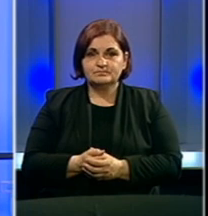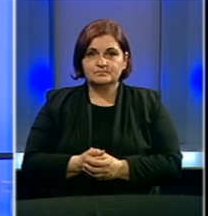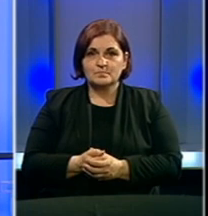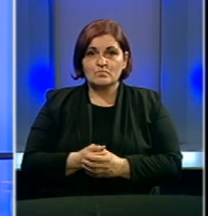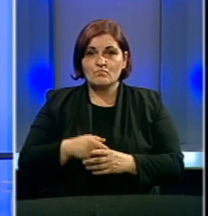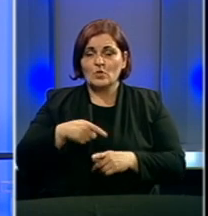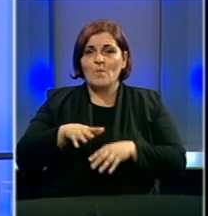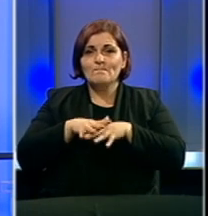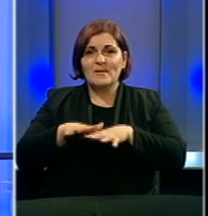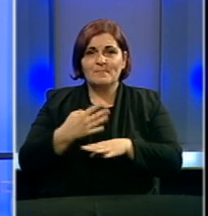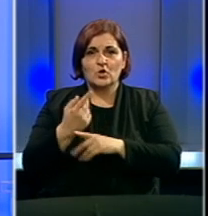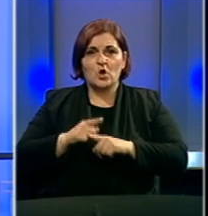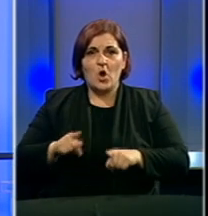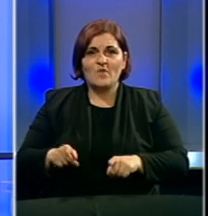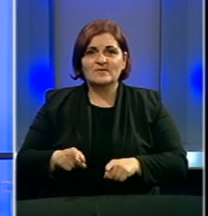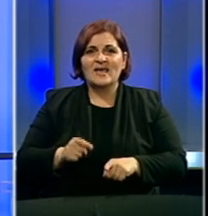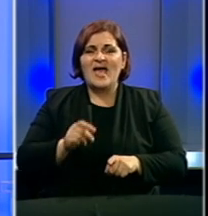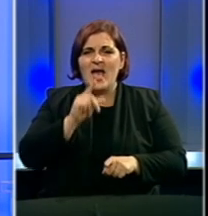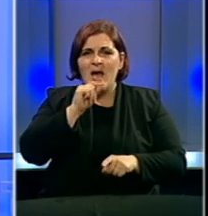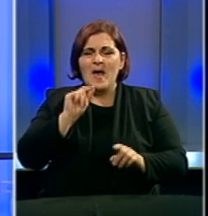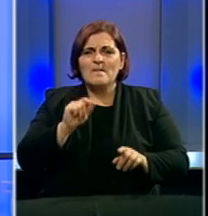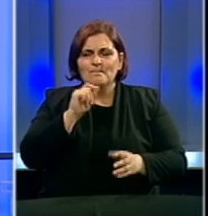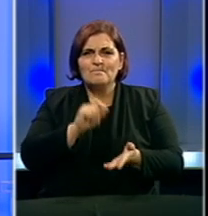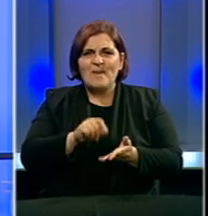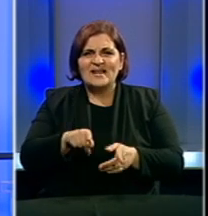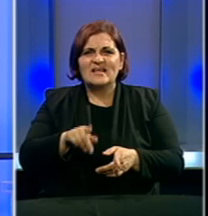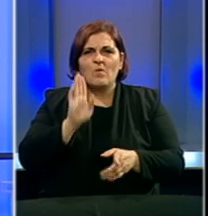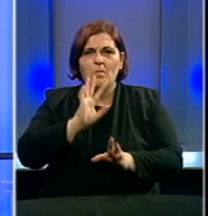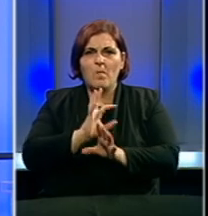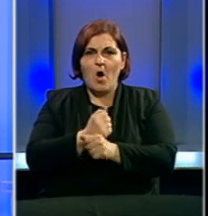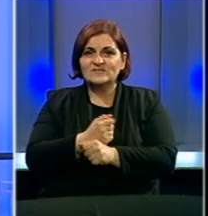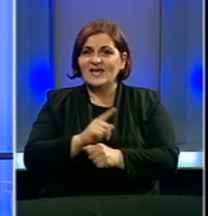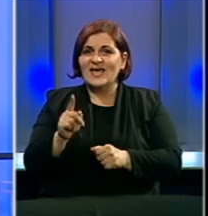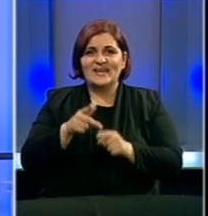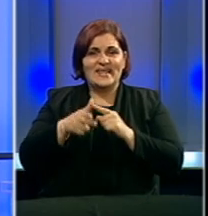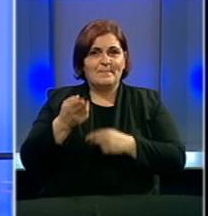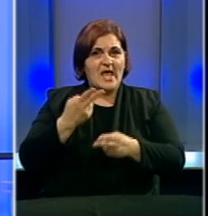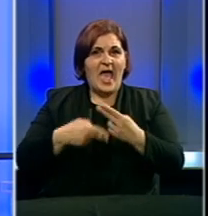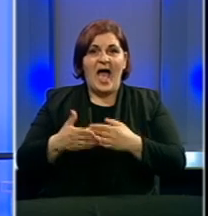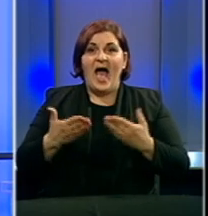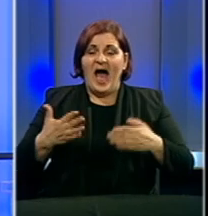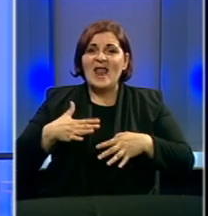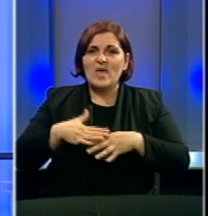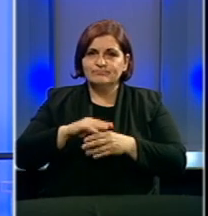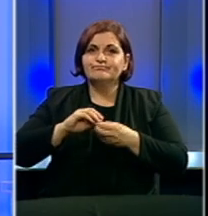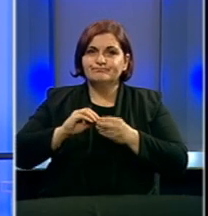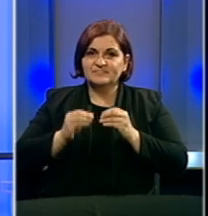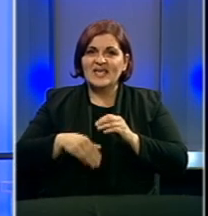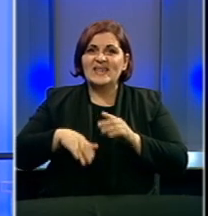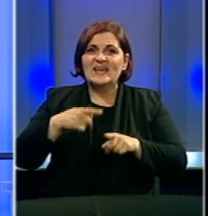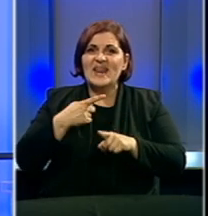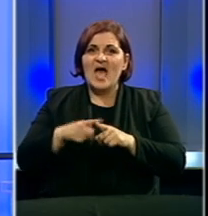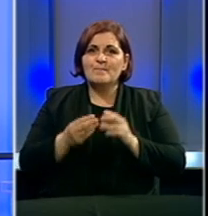Tokom pandemije koronavirusa sektor peradarstva u BiH nije prekidao proizvodnju, ali je osjetio posljedice